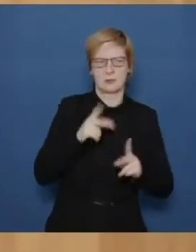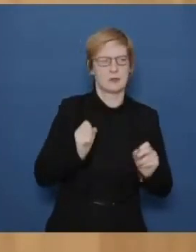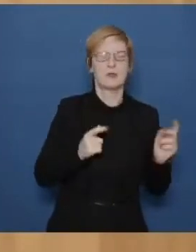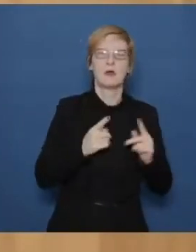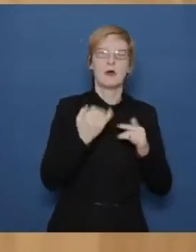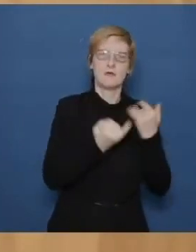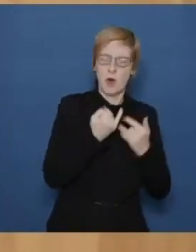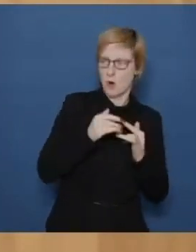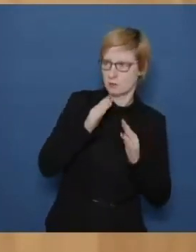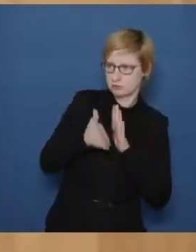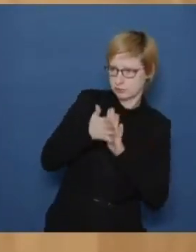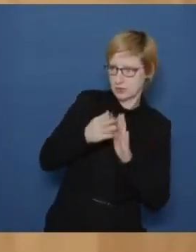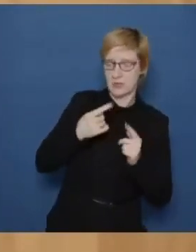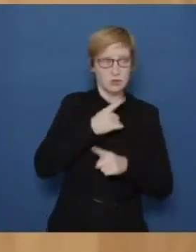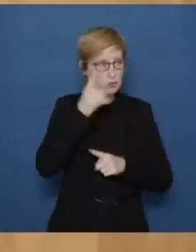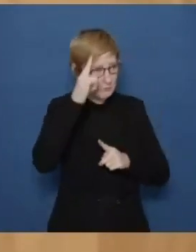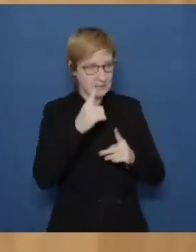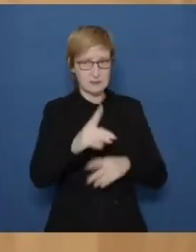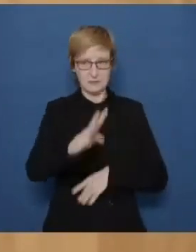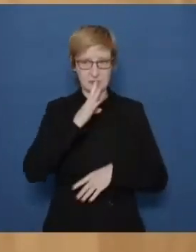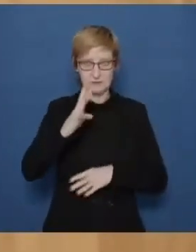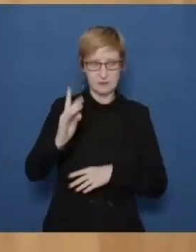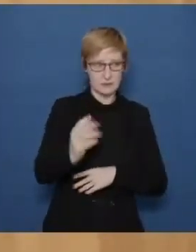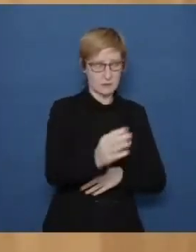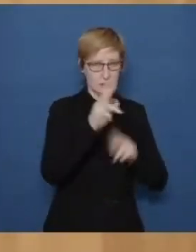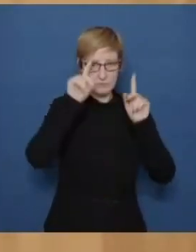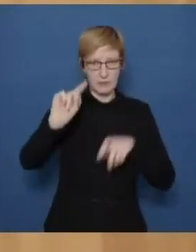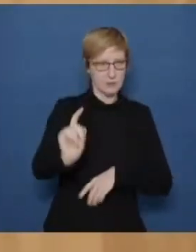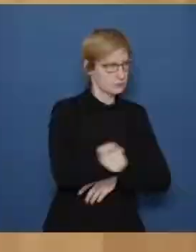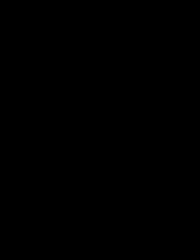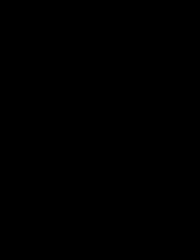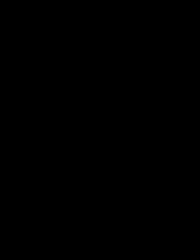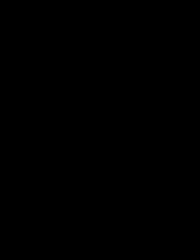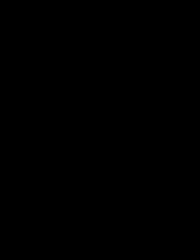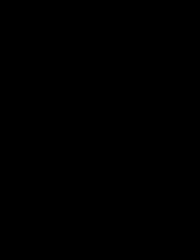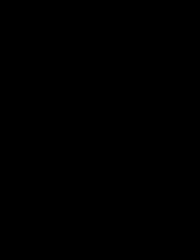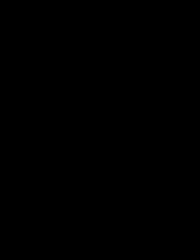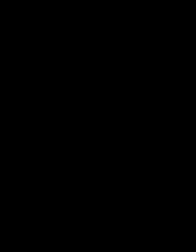Sie fürchten, nach hinten etwas passiert? Okay. Und von vorne fürchten Sie es nicht? Okay.